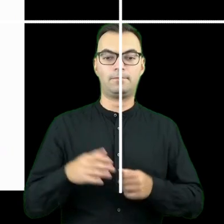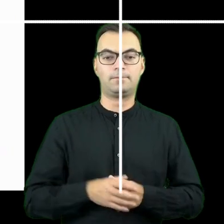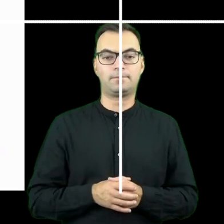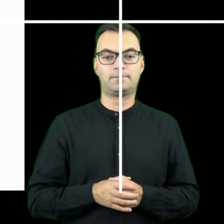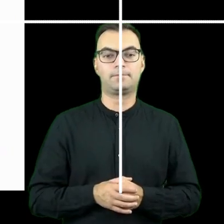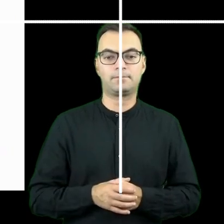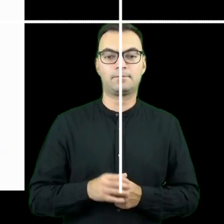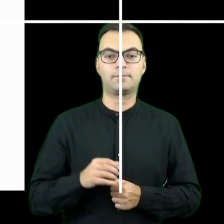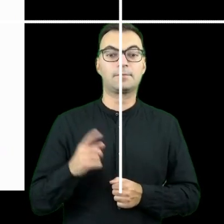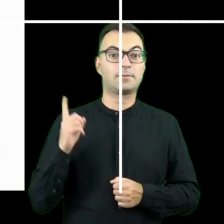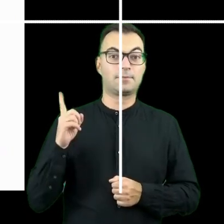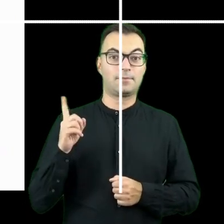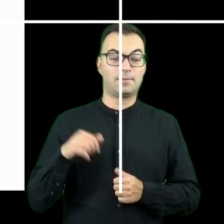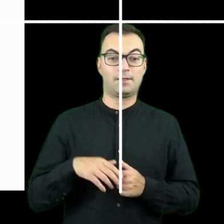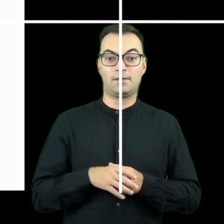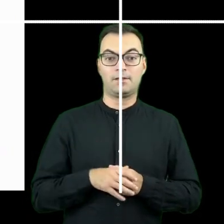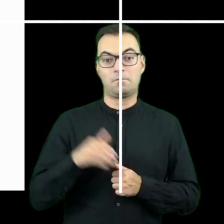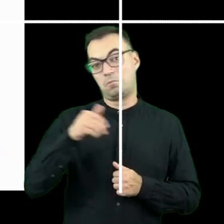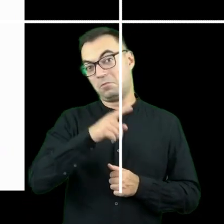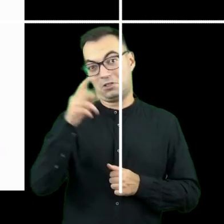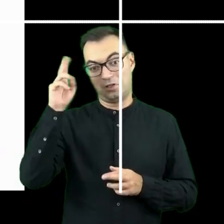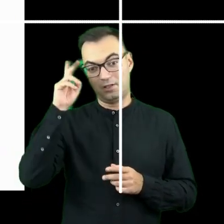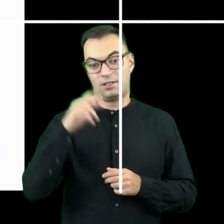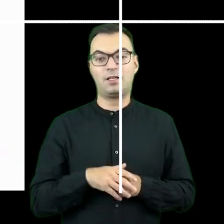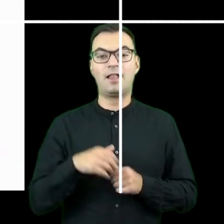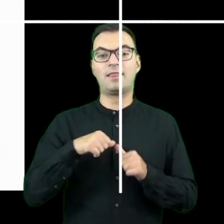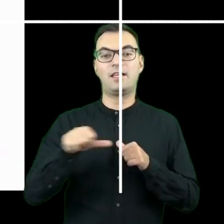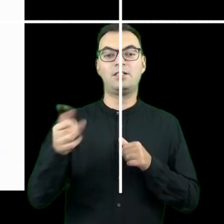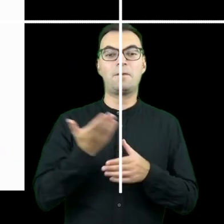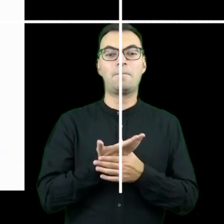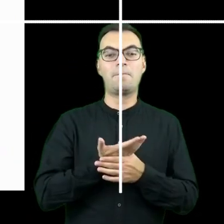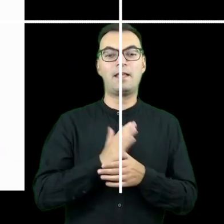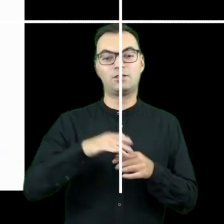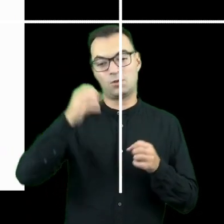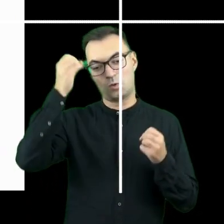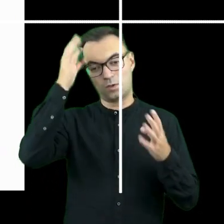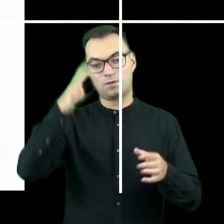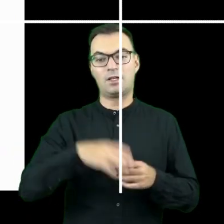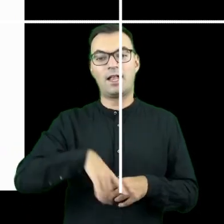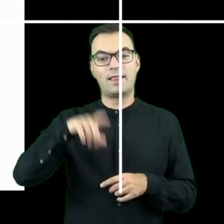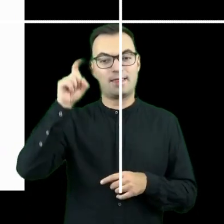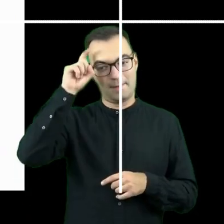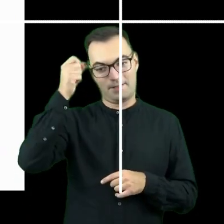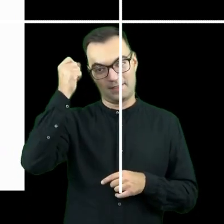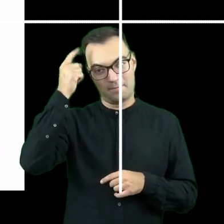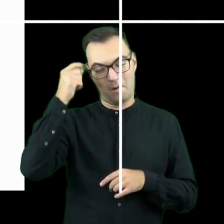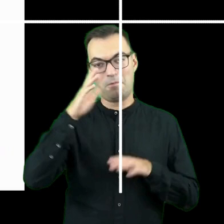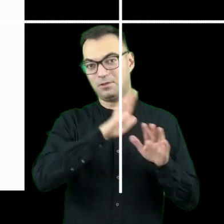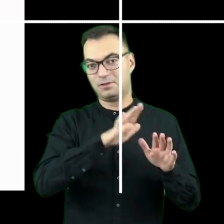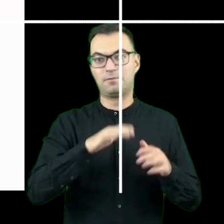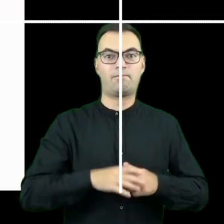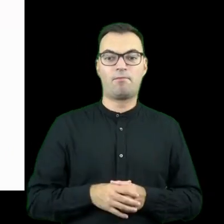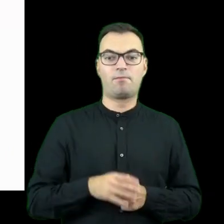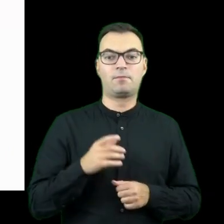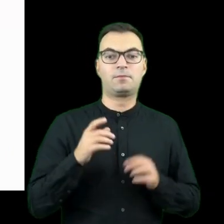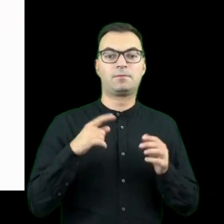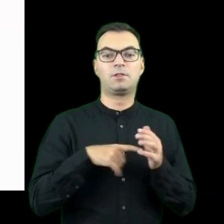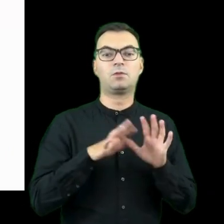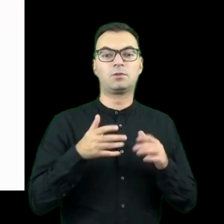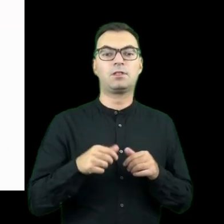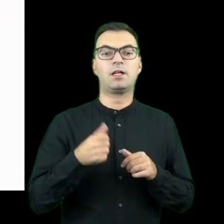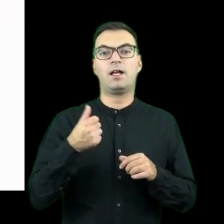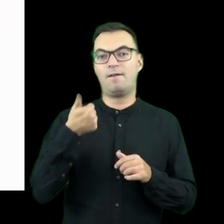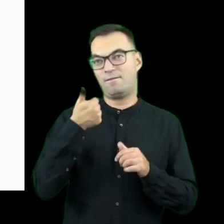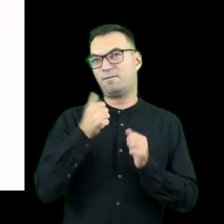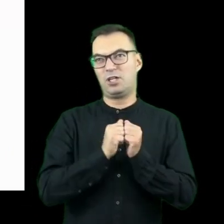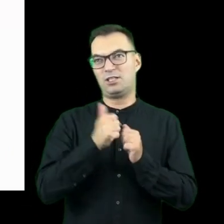pierwszym rozwiązaniem jest coś, co być może znacie. Tydzień Międzykulturowy, niemiecka inicjatywa, która zakłada docelowo